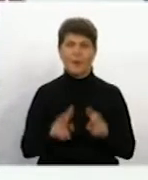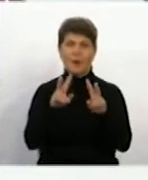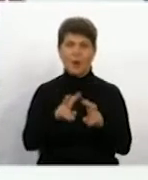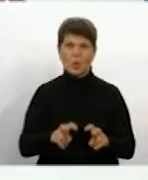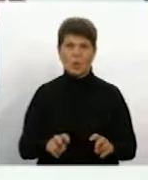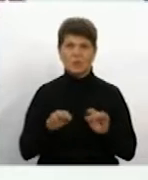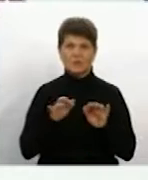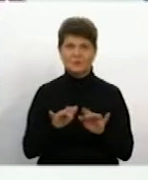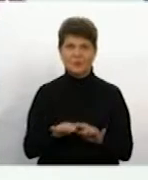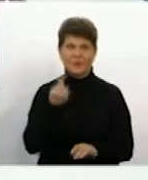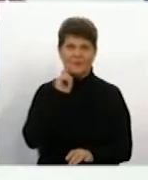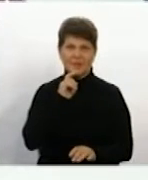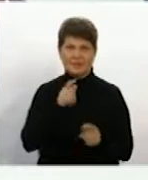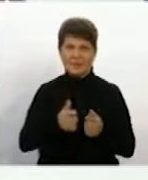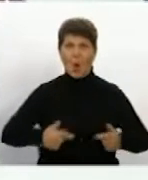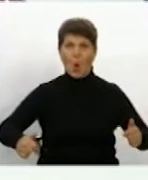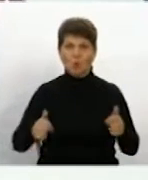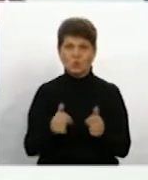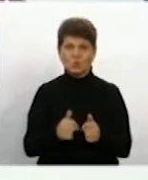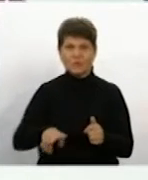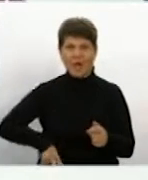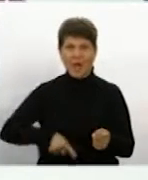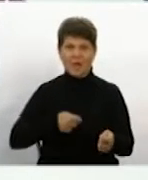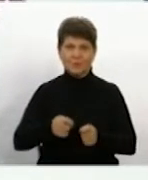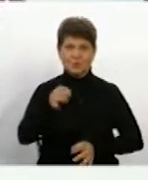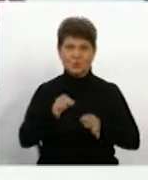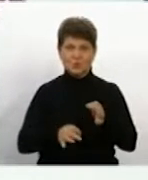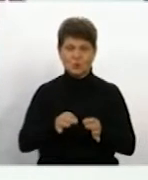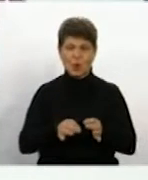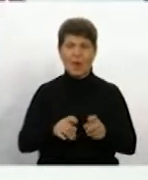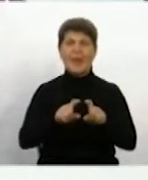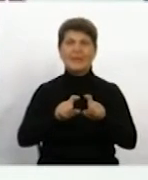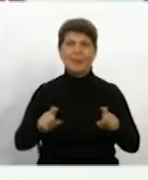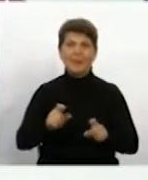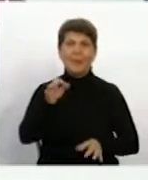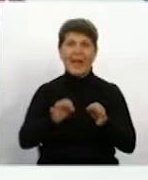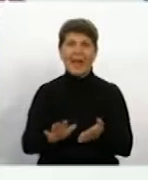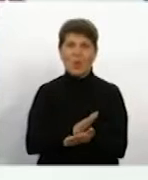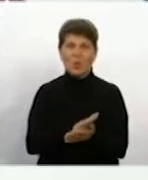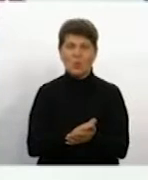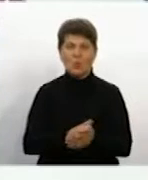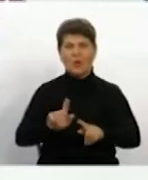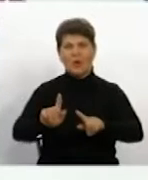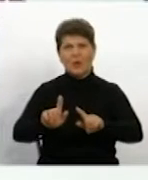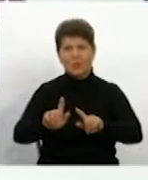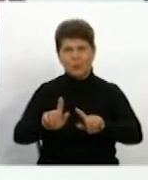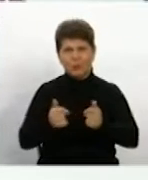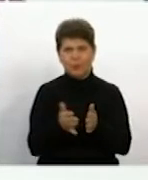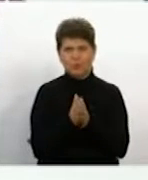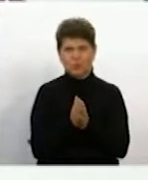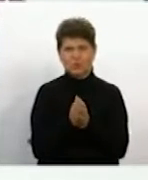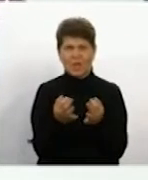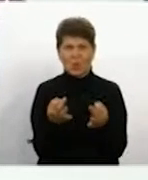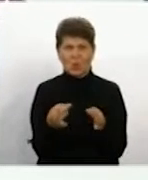Вінницькому окружному адмінсуді, де обласний департамент екології просить скасувати дози на викиди шкідливих речовин у